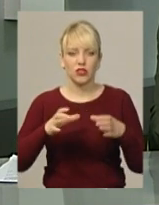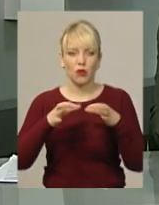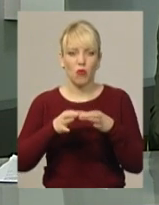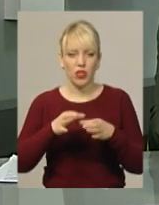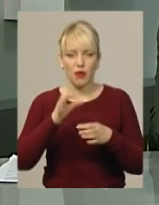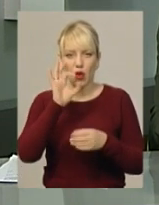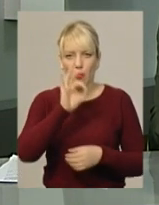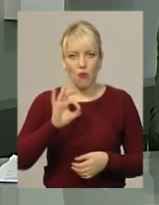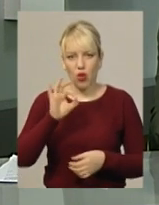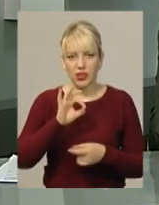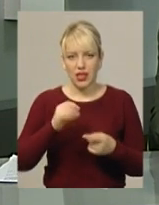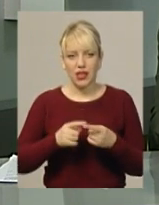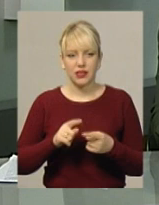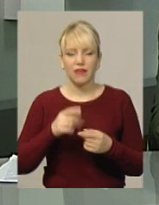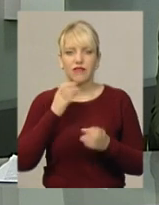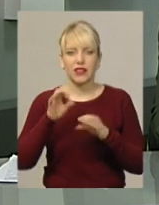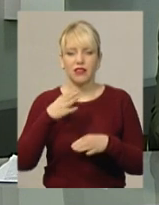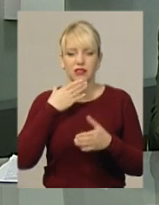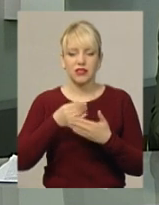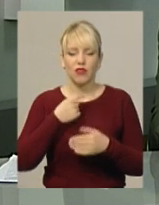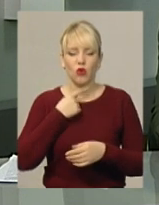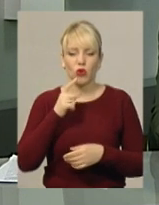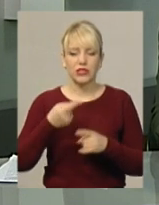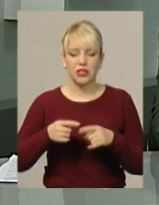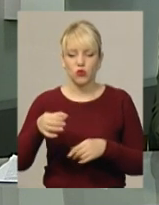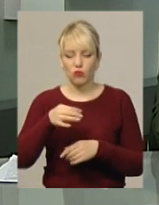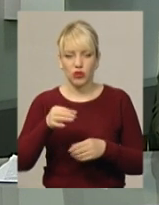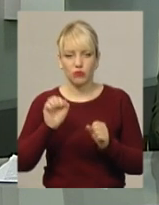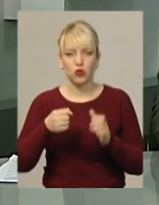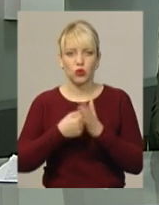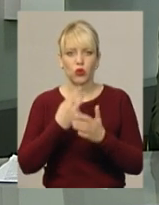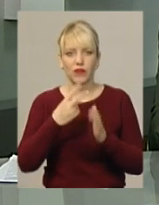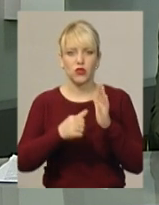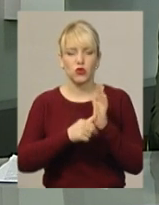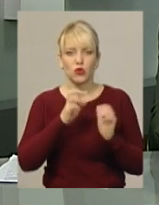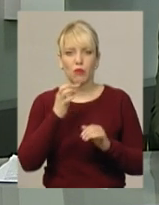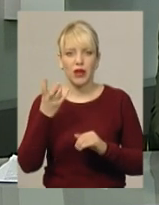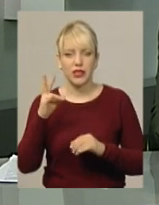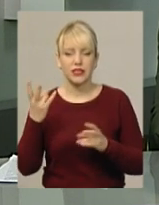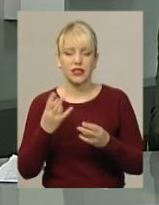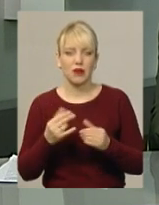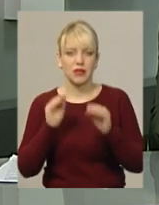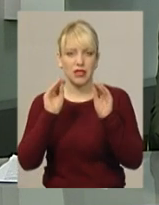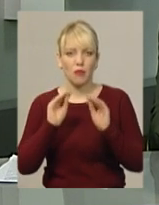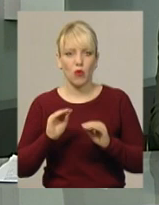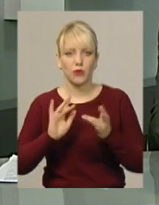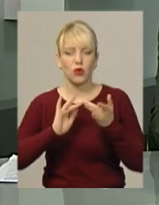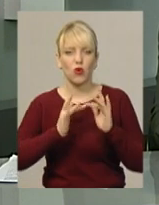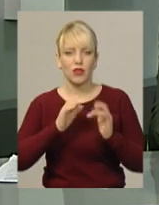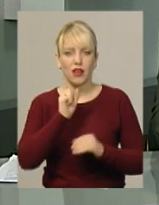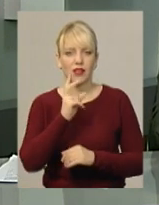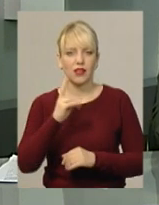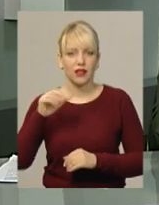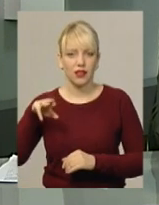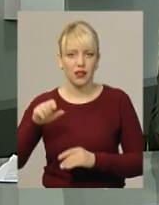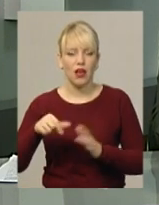-Подільській міській раді нагадують, віддати свій гол за цю монету можна до 26 пересня. Для цього потрібно заповнити онлайн-анкету. Нагадаю, участь